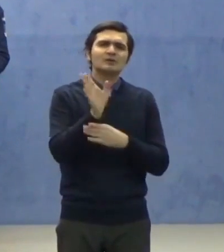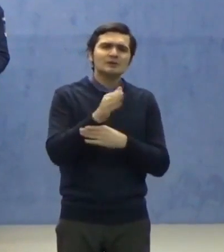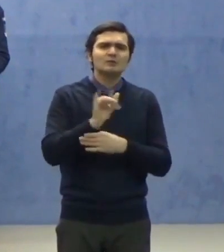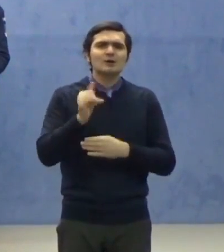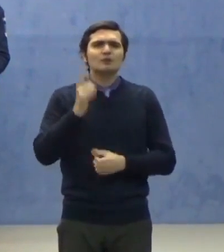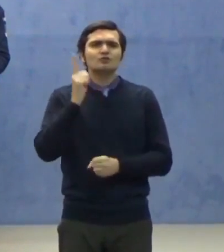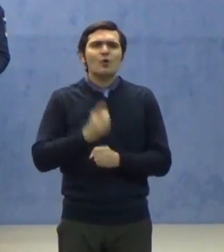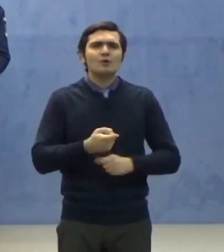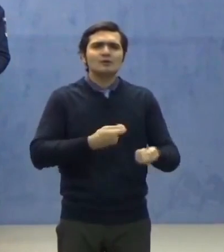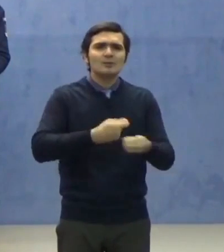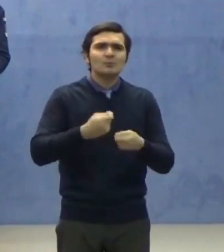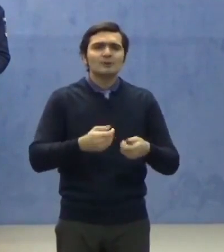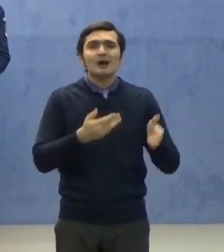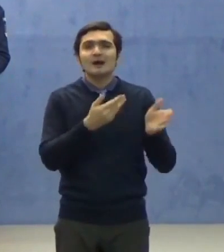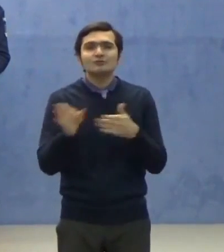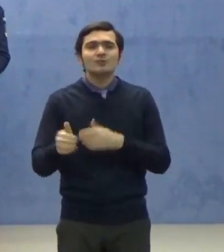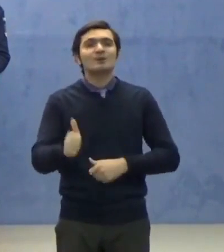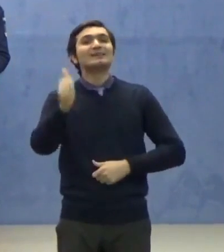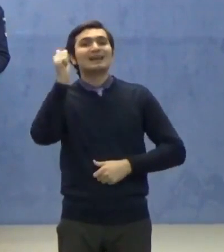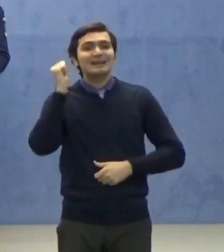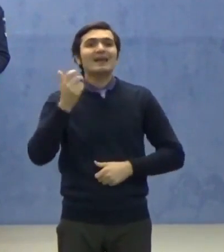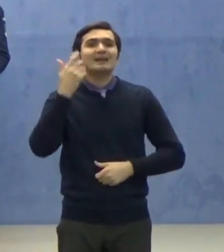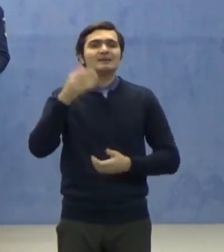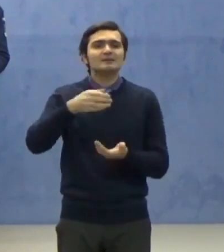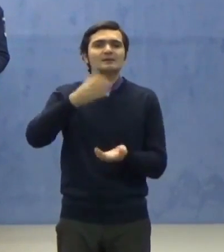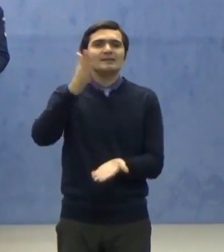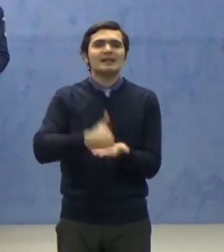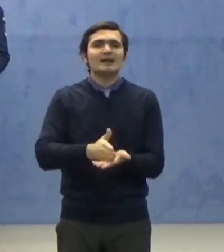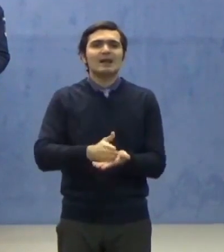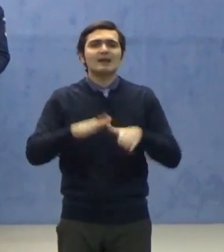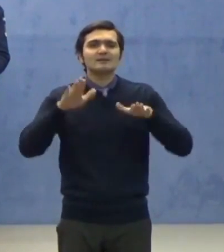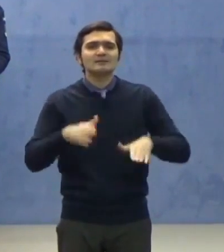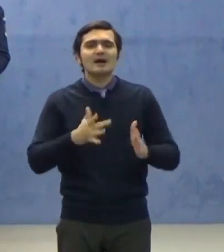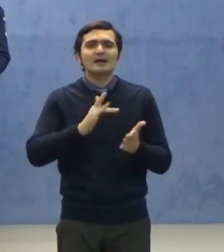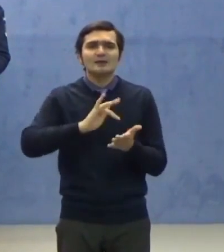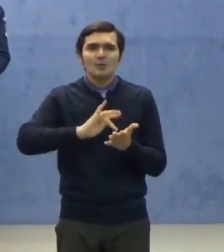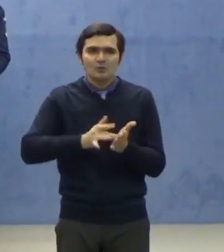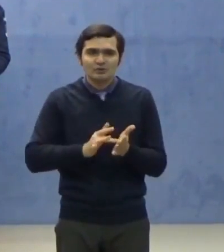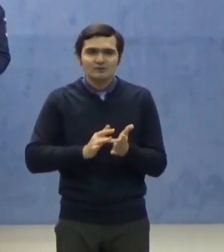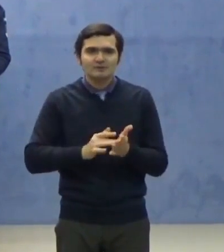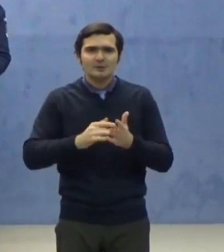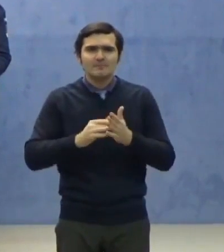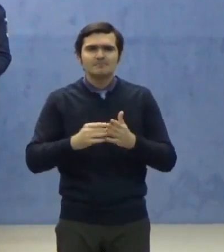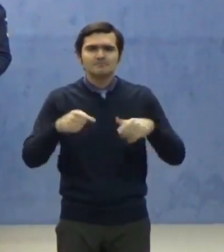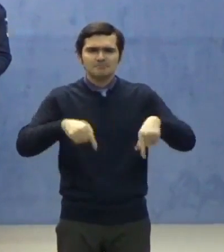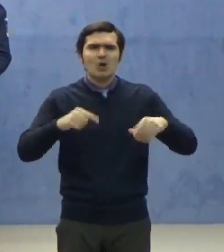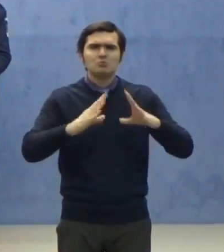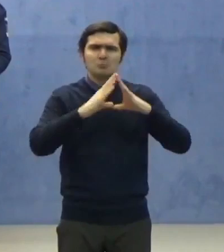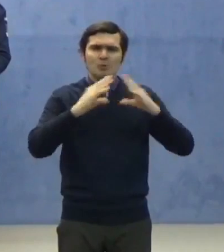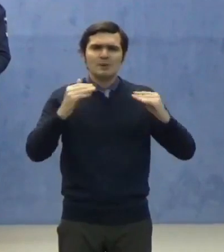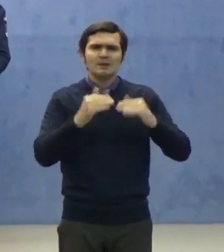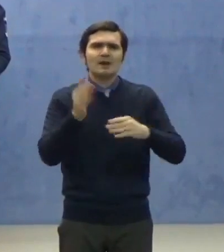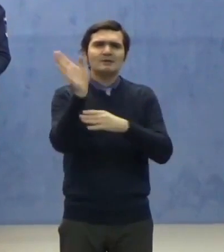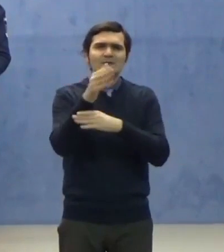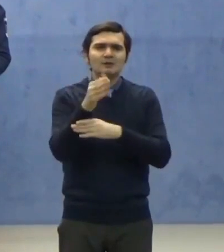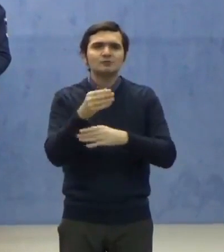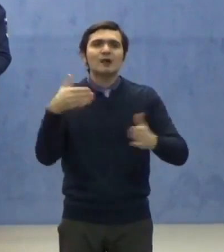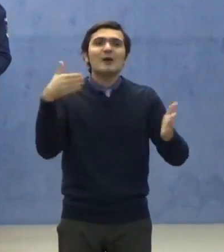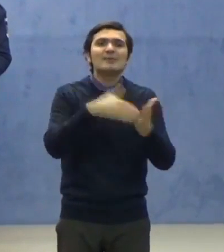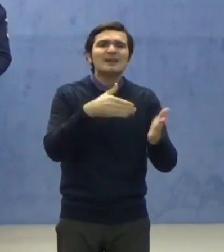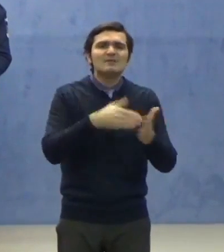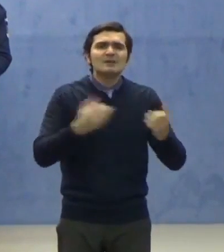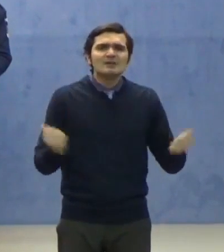Începând de ieri, odată cu declararea stării de urgență, la nivel național au acționat peste 28.000 de